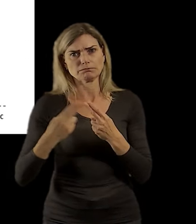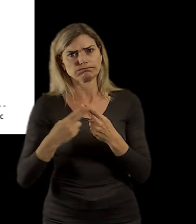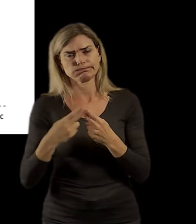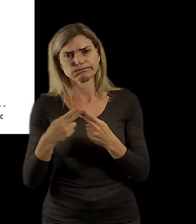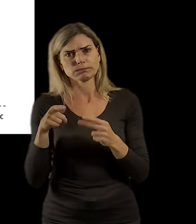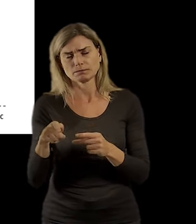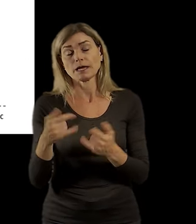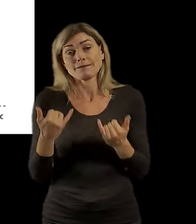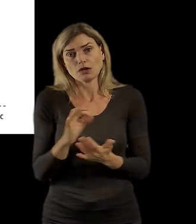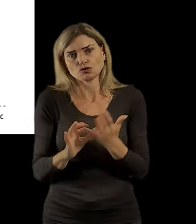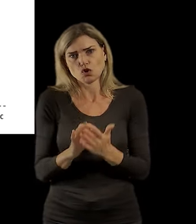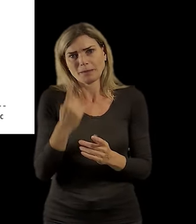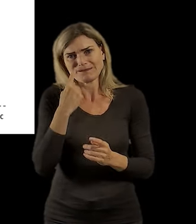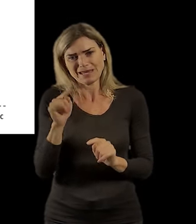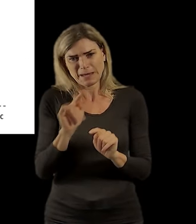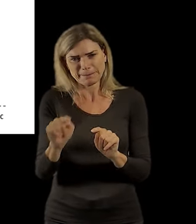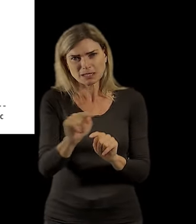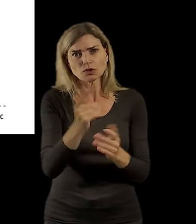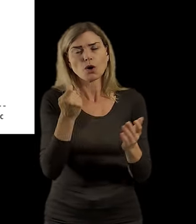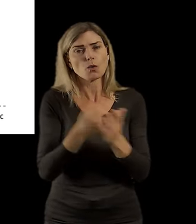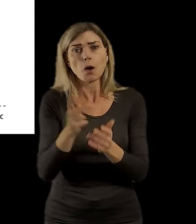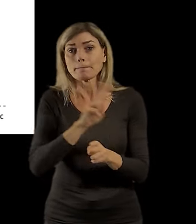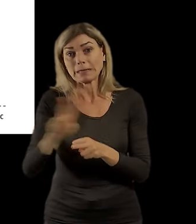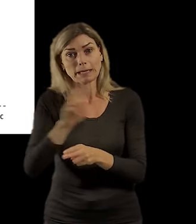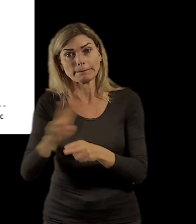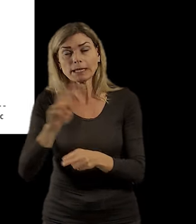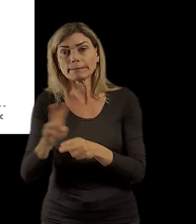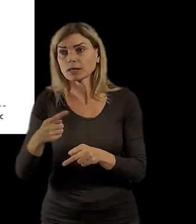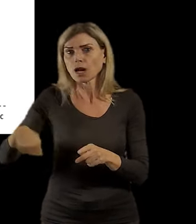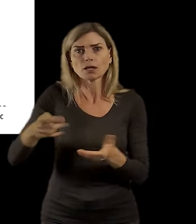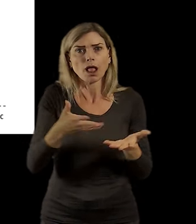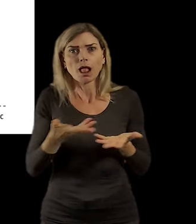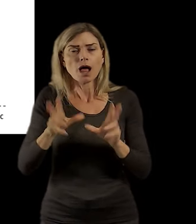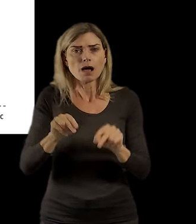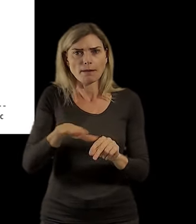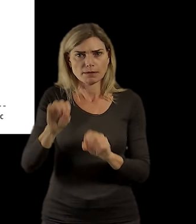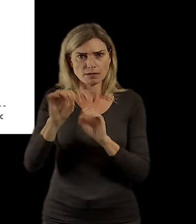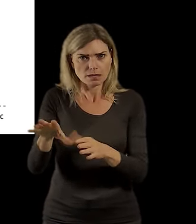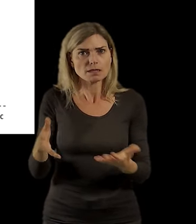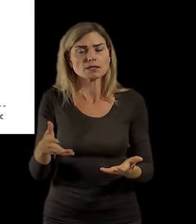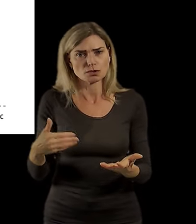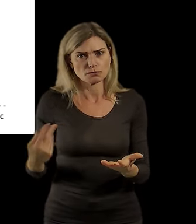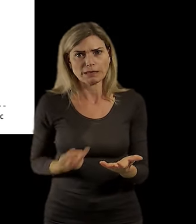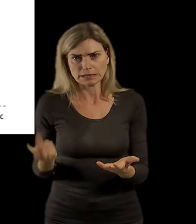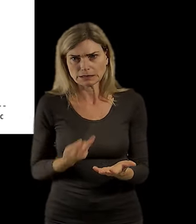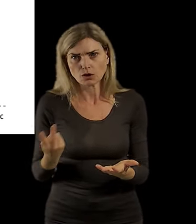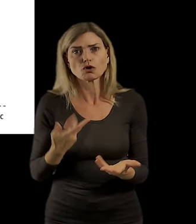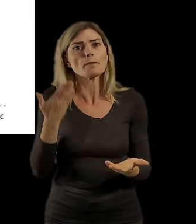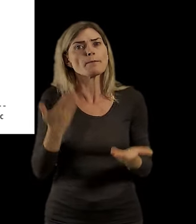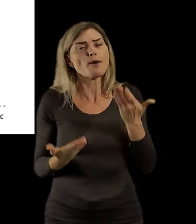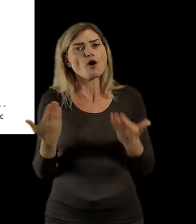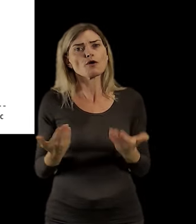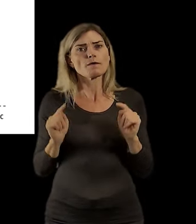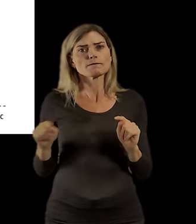tím, současné době, že v nich není dostatek kapacit v mateřských školách v kontextu nebo ve srovnání